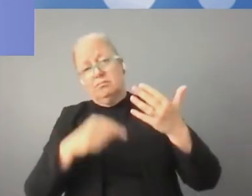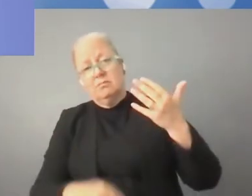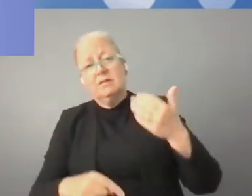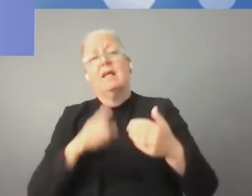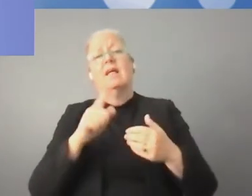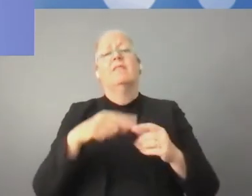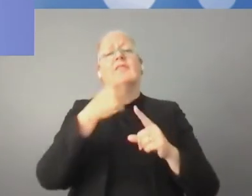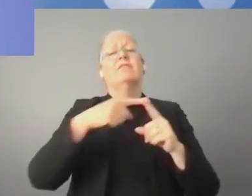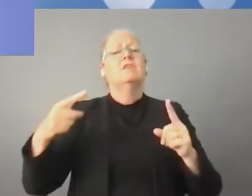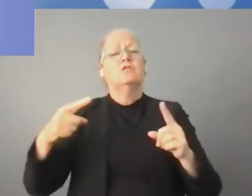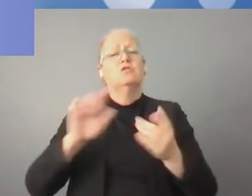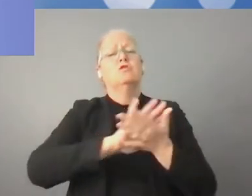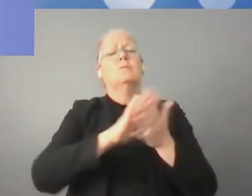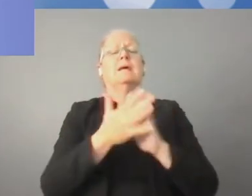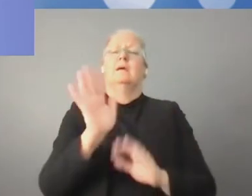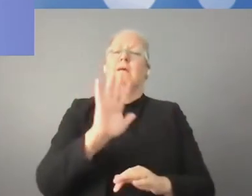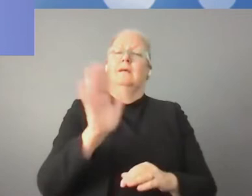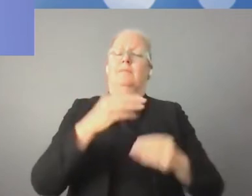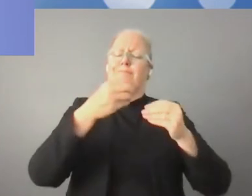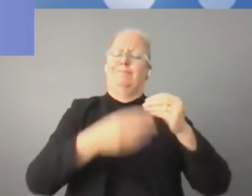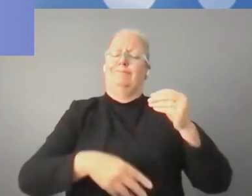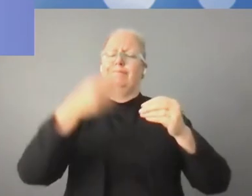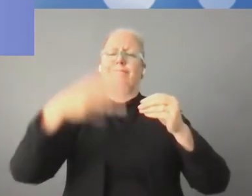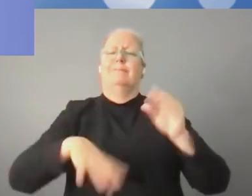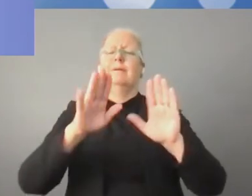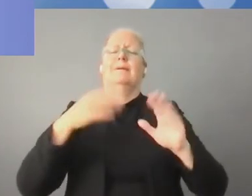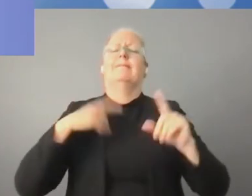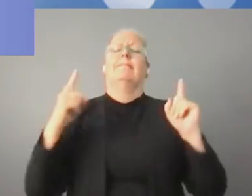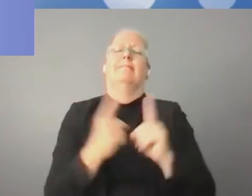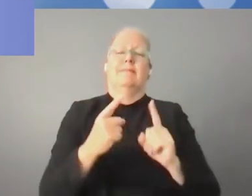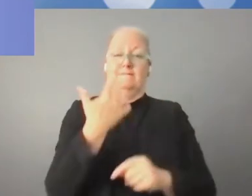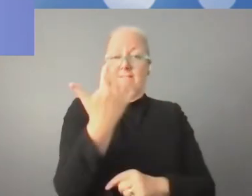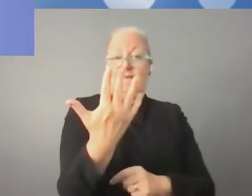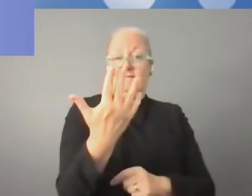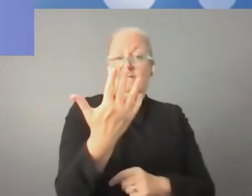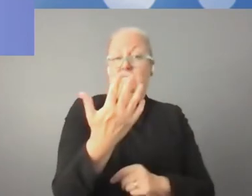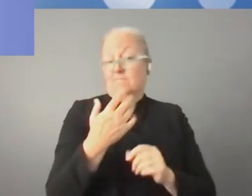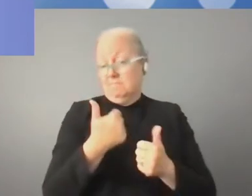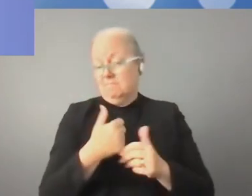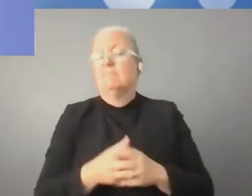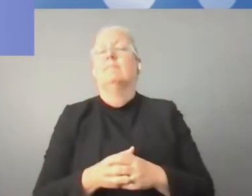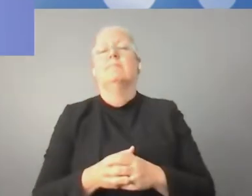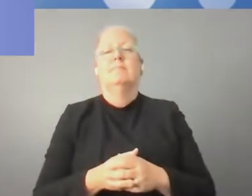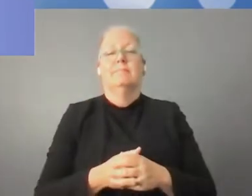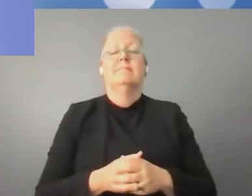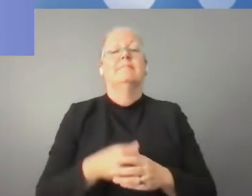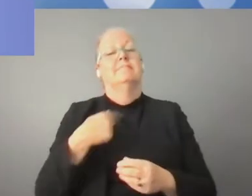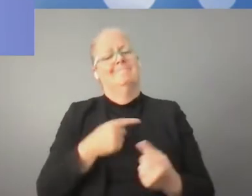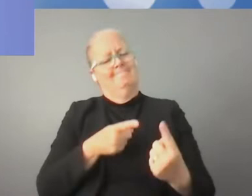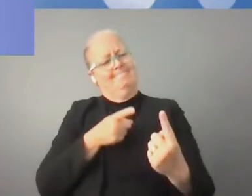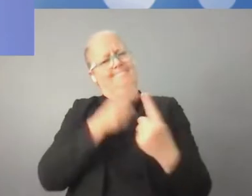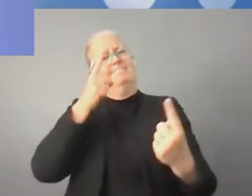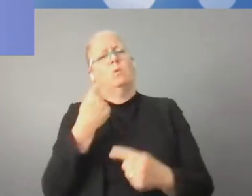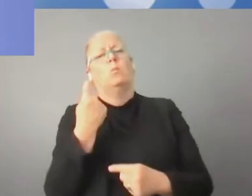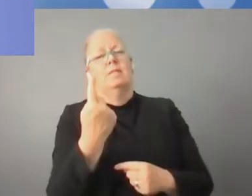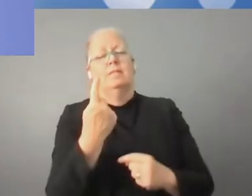Oczywiście mamy taki długi dokument na Łotwie, który dotyczy naszej strategii rozwoju technologii cyfrowej. Przedstawię tylko takie